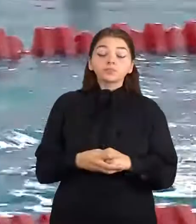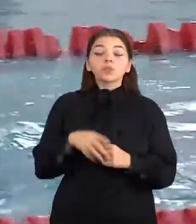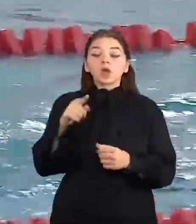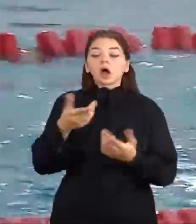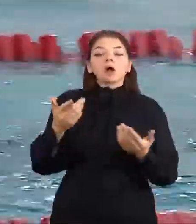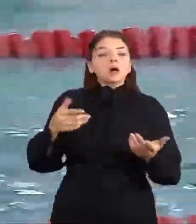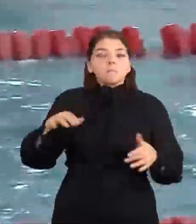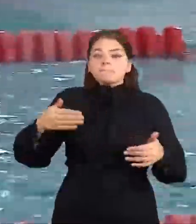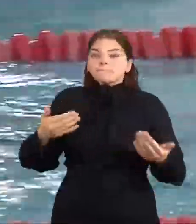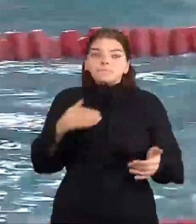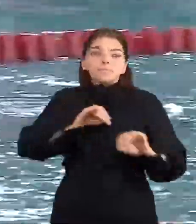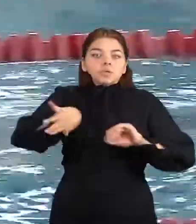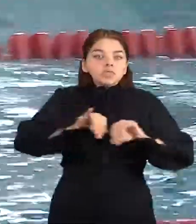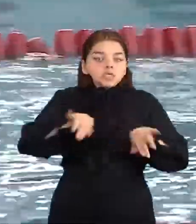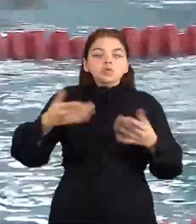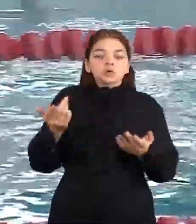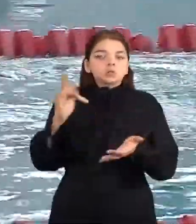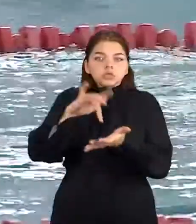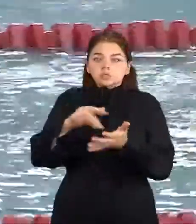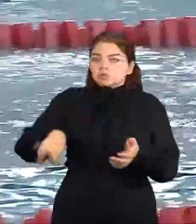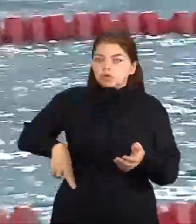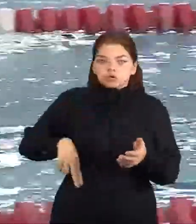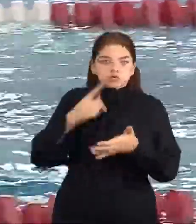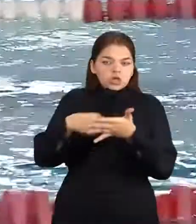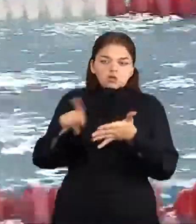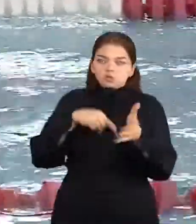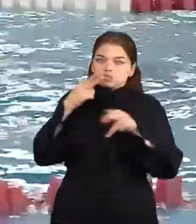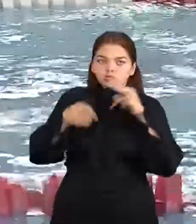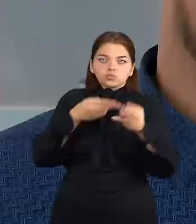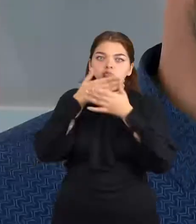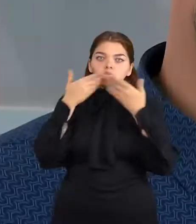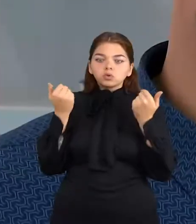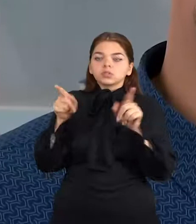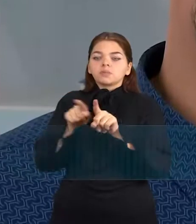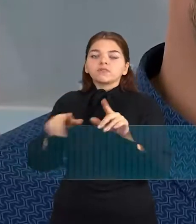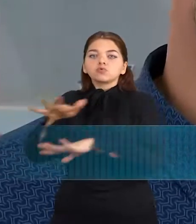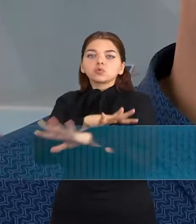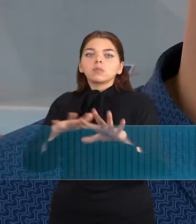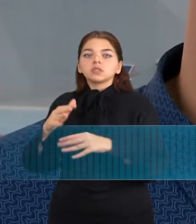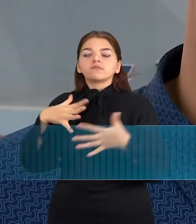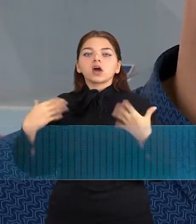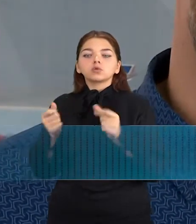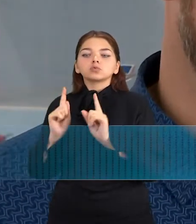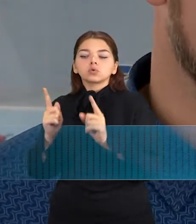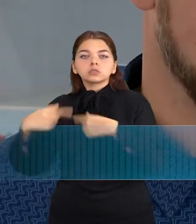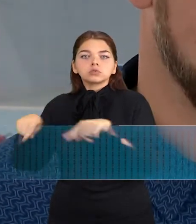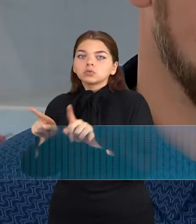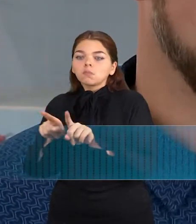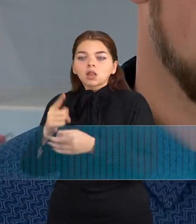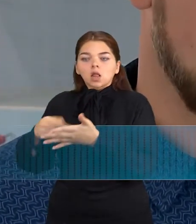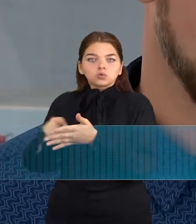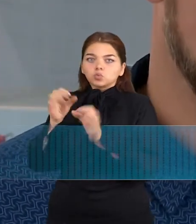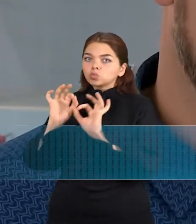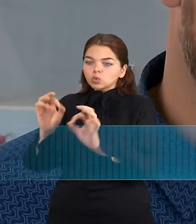negavo nei plaukimo centro direktorius, nei šiuliu visuomenės veikatos saugos kontrolės skyrius. Susipažinau tik jums atsiuntus šitą raštą.